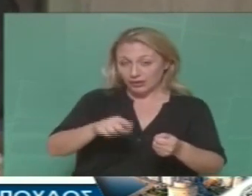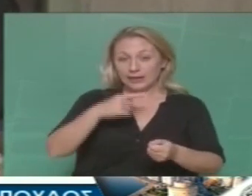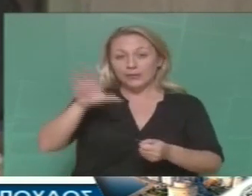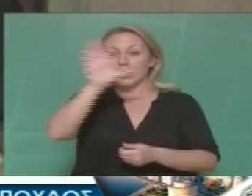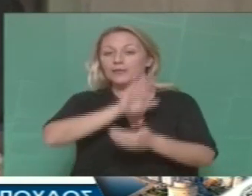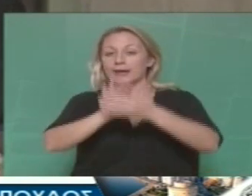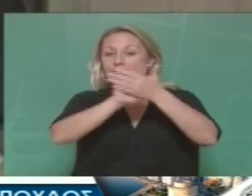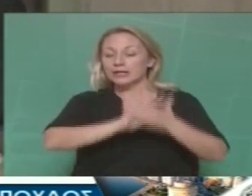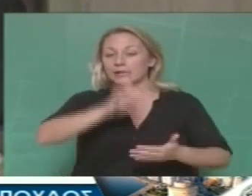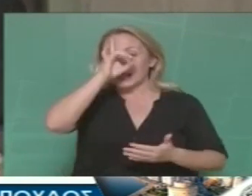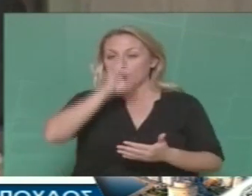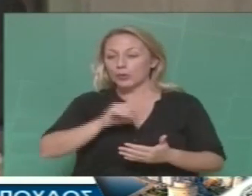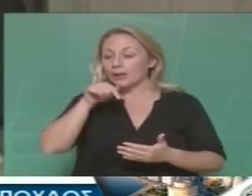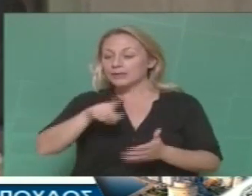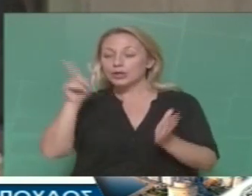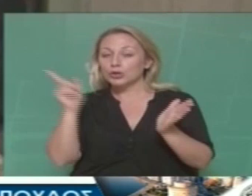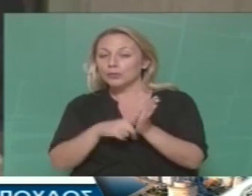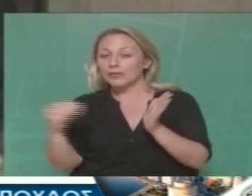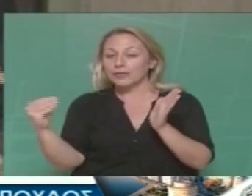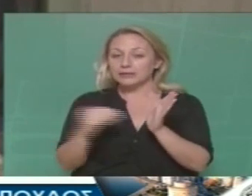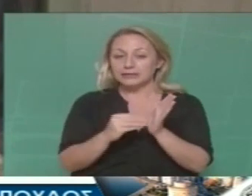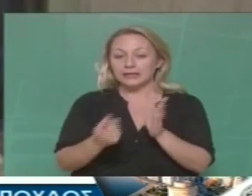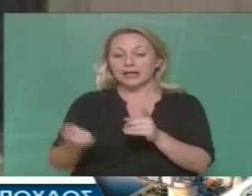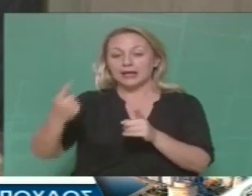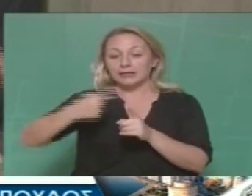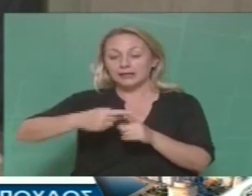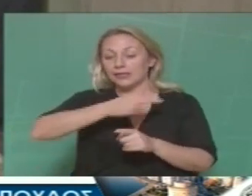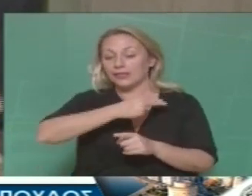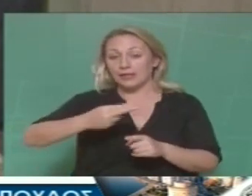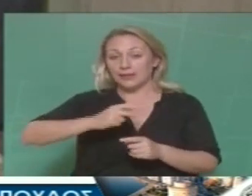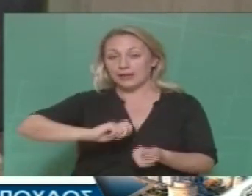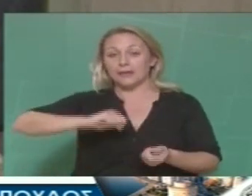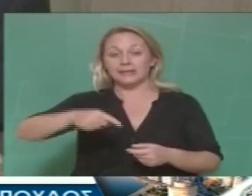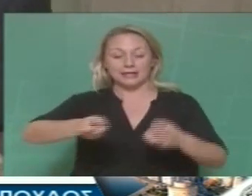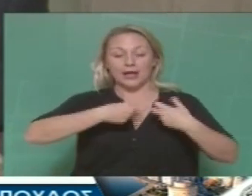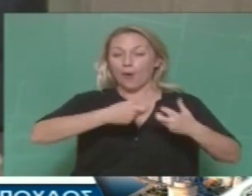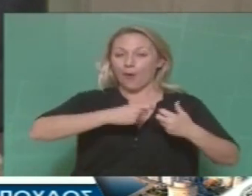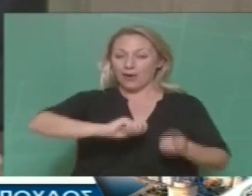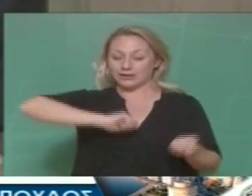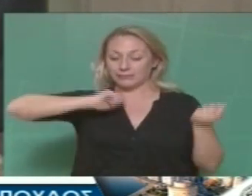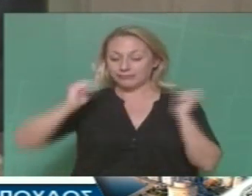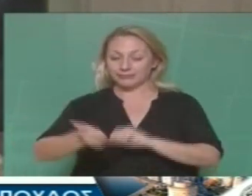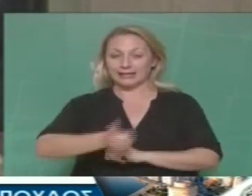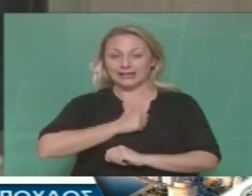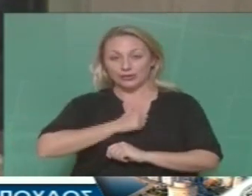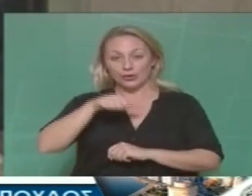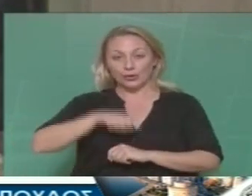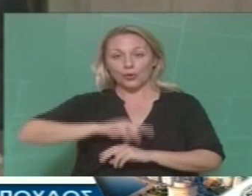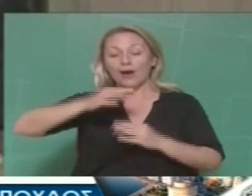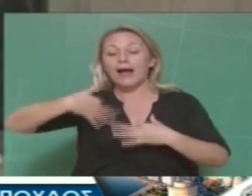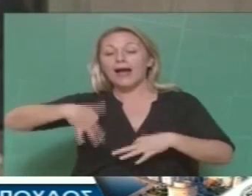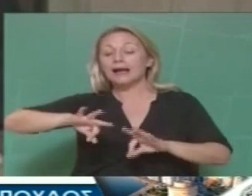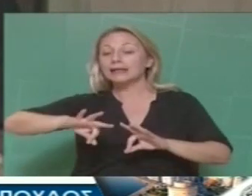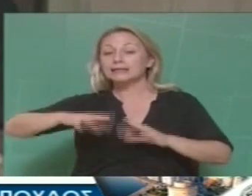Ευρωπαϊκή Ένωση για το πέρασμα μιας τέτοιας νομοθεσίας, όπως επίσης και για την ιδιωτικοποίηση των αστικών συγκοινωνιών, το ξαναθυμίζουμε, ξεκινά η